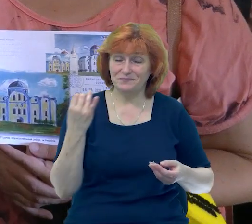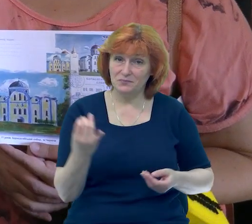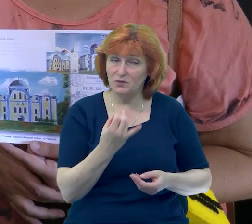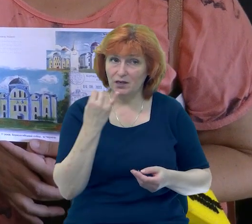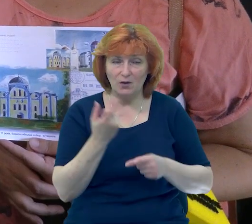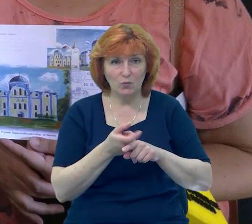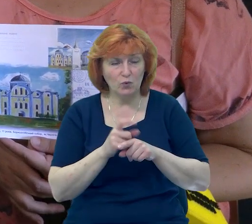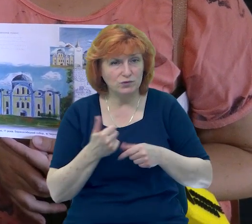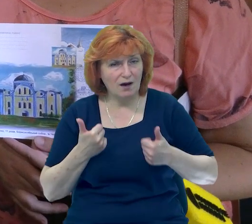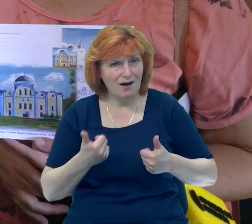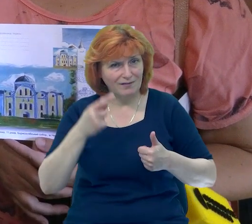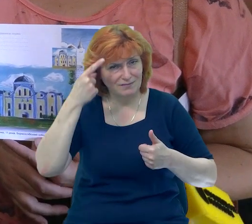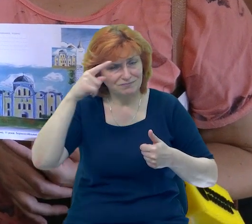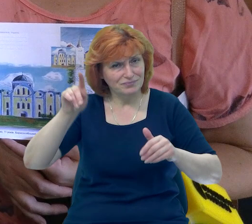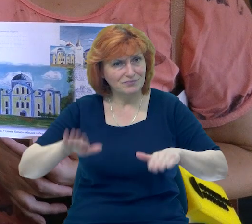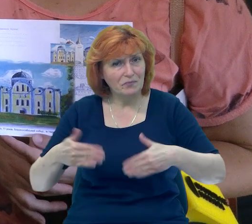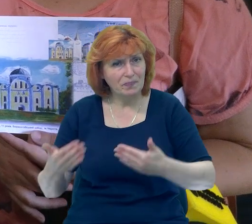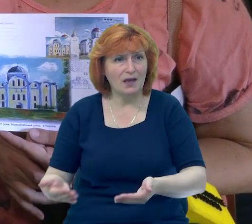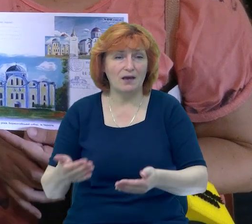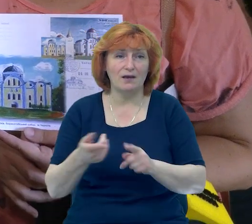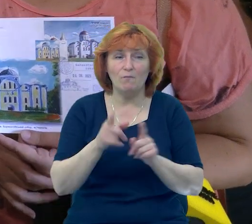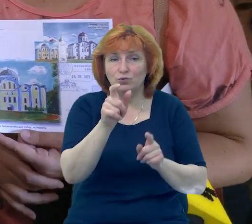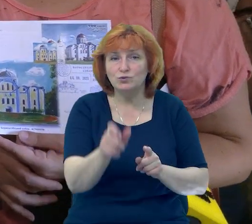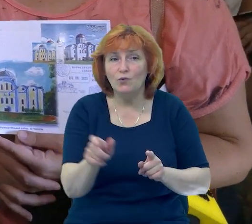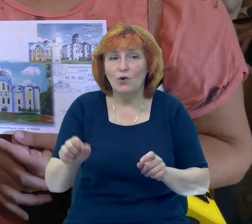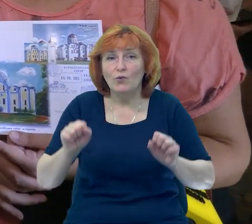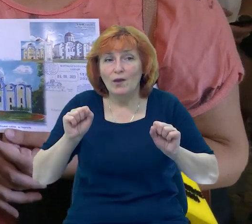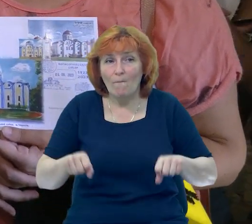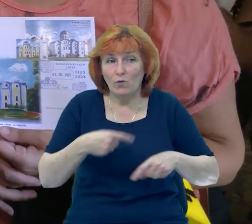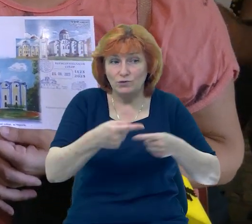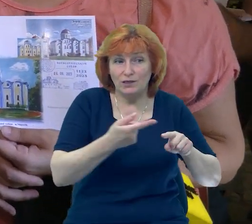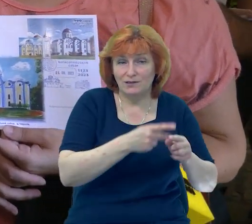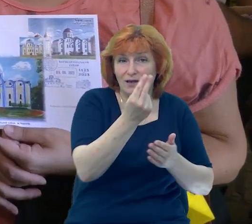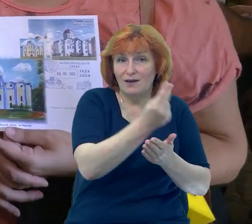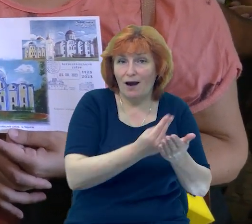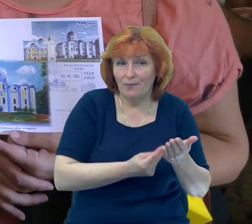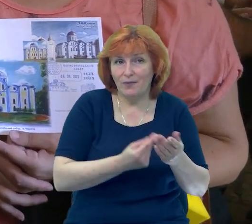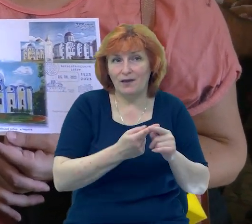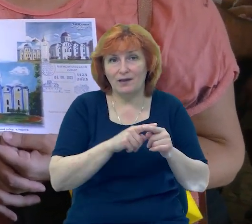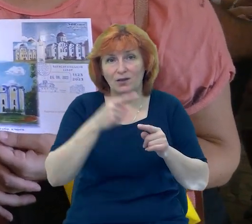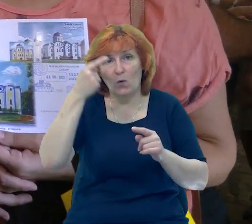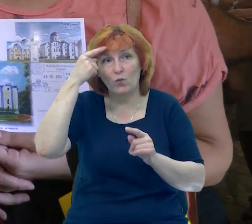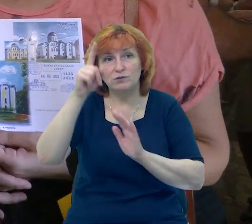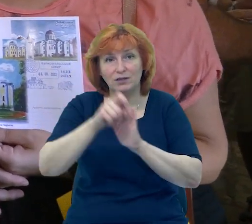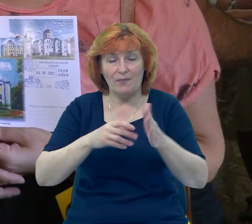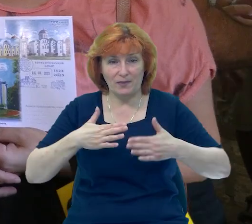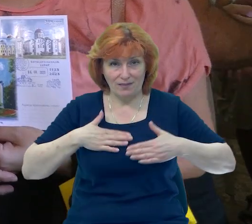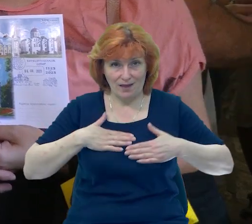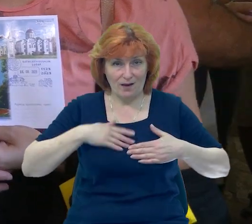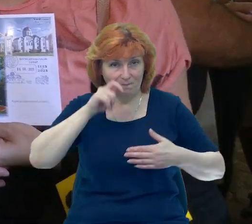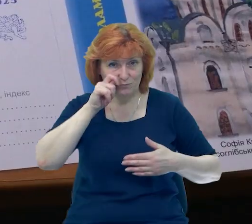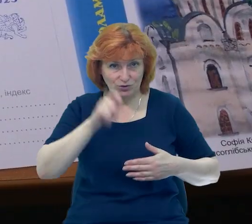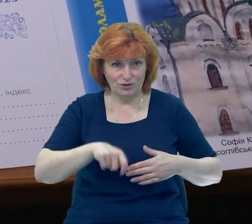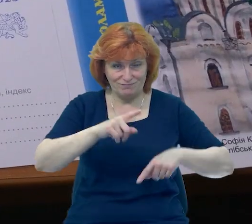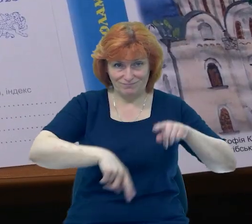дуже гарна ідея, як люди, які можуть через ці картини познати наші місця, ті, які нам